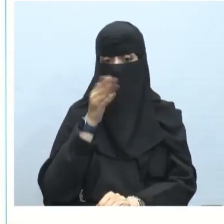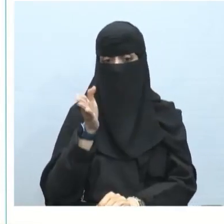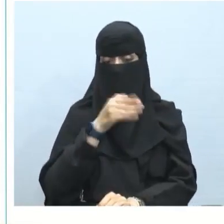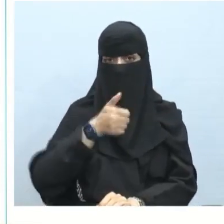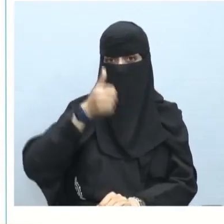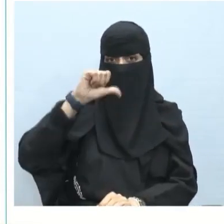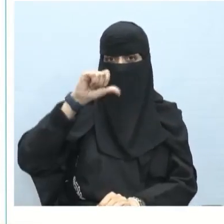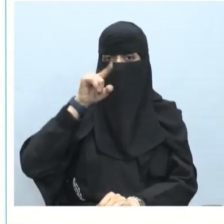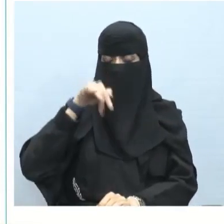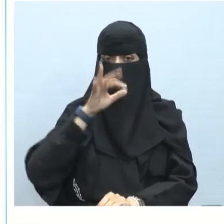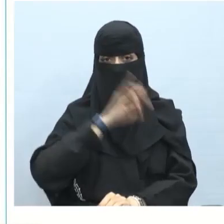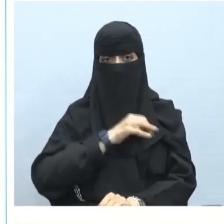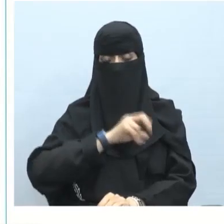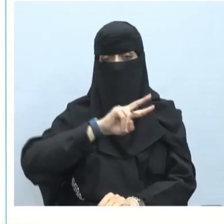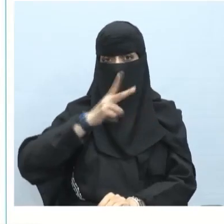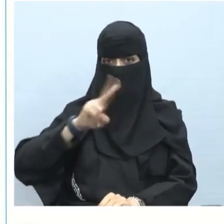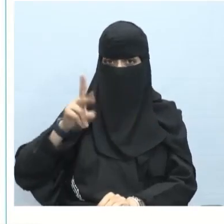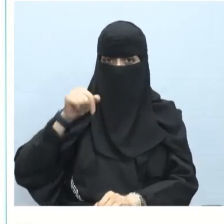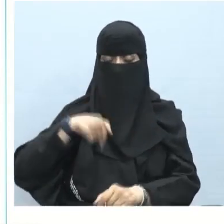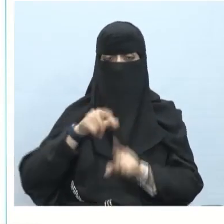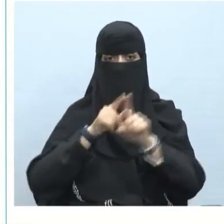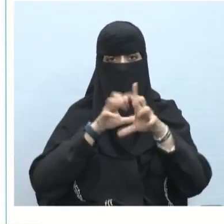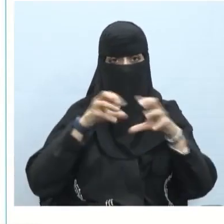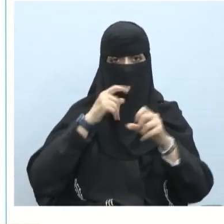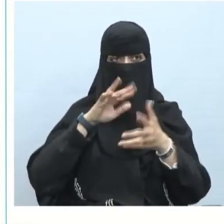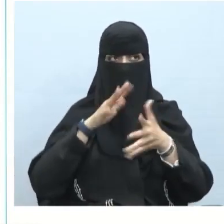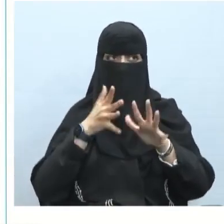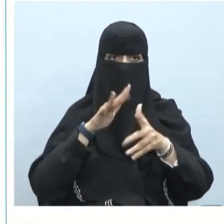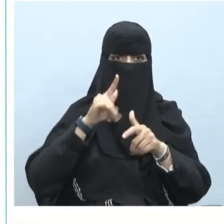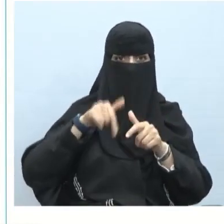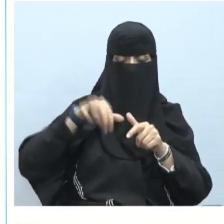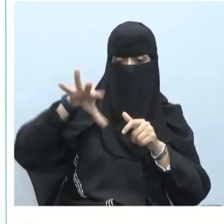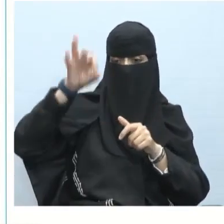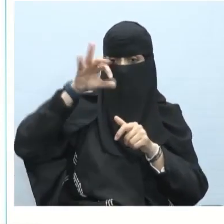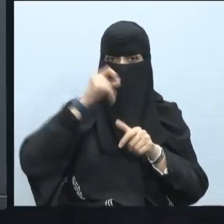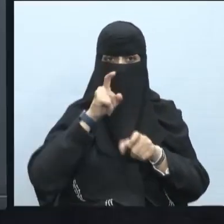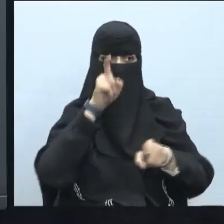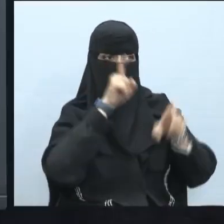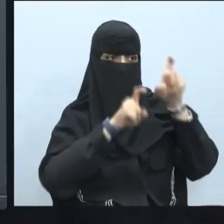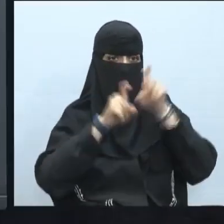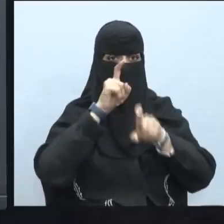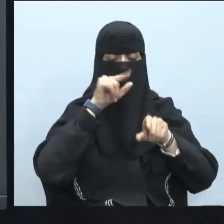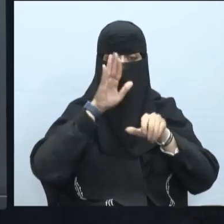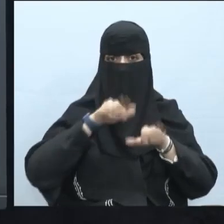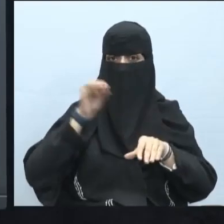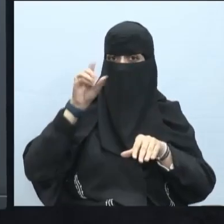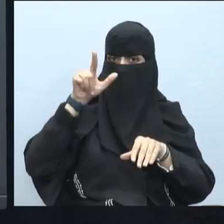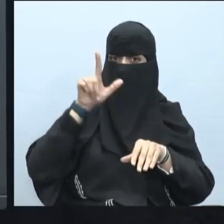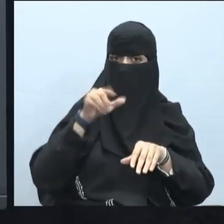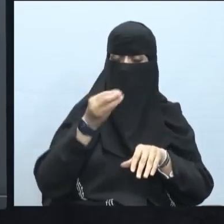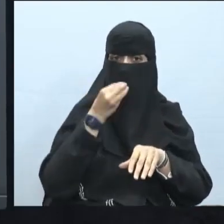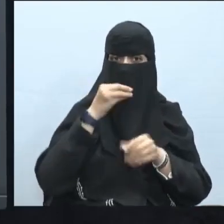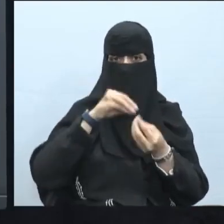معاني منها التخيير ومنها كذلك عندما أطرح سؤالا هل ستأكل